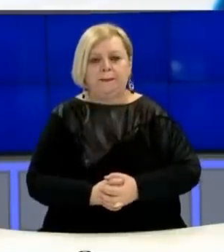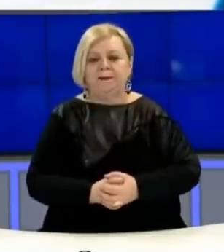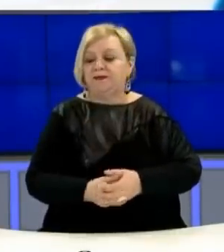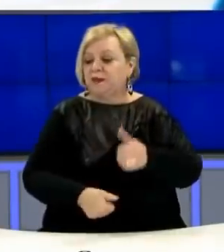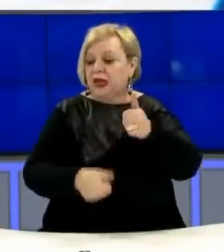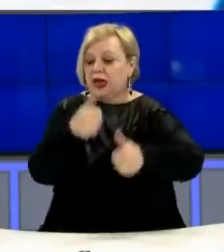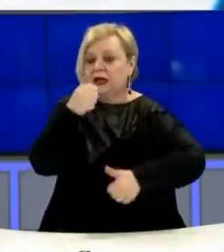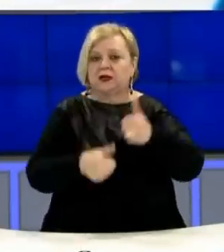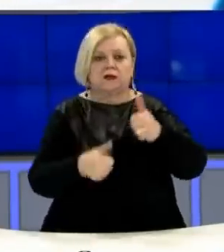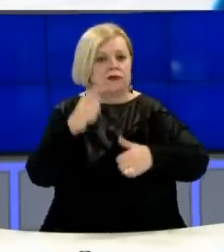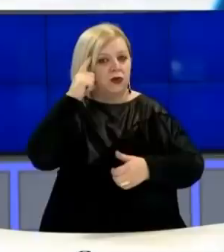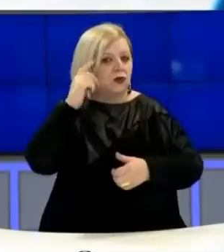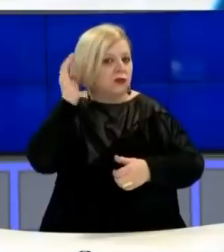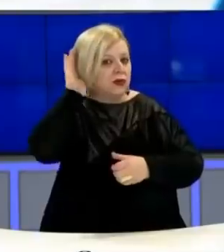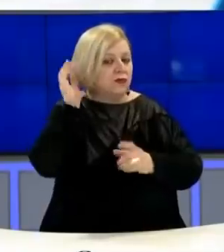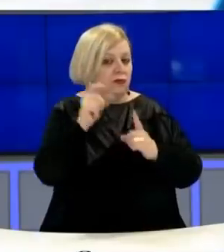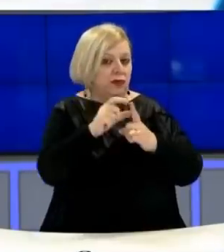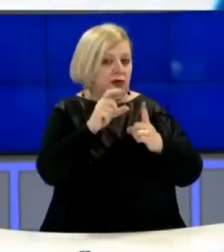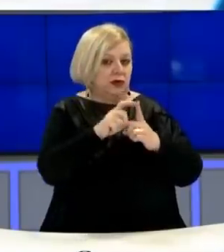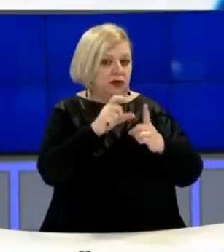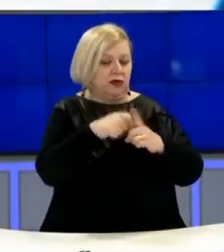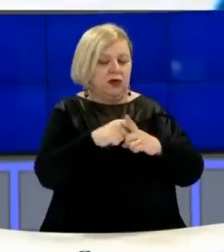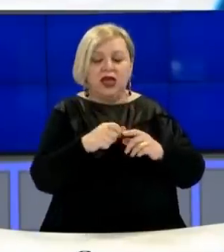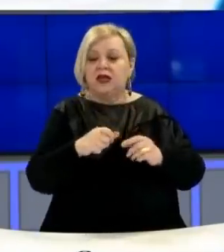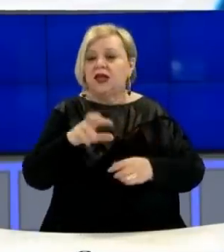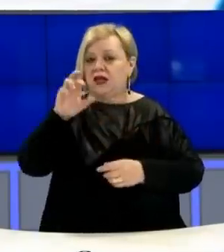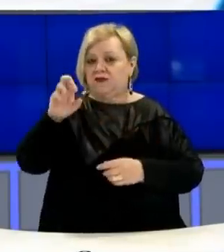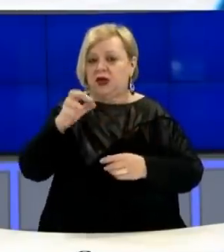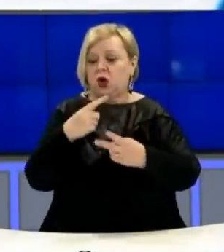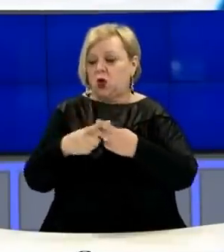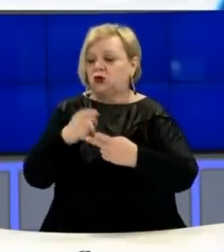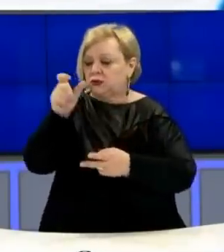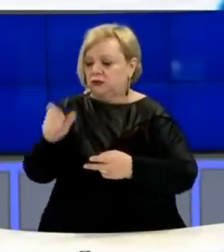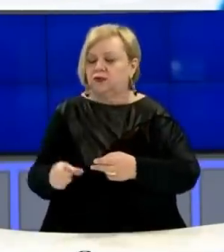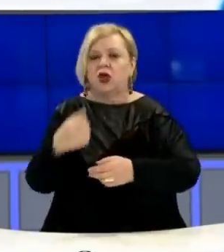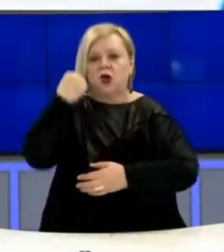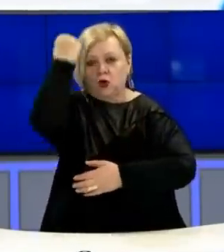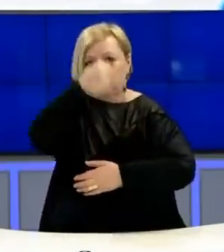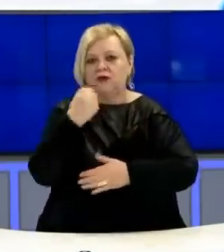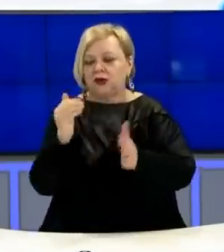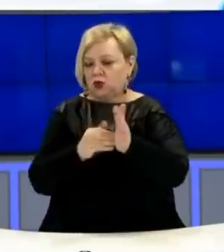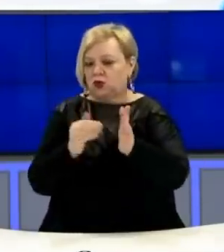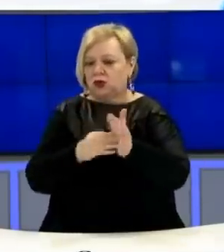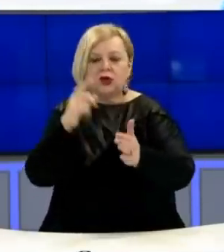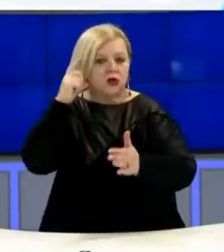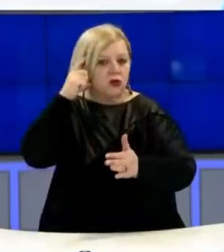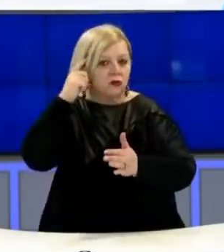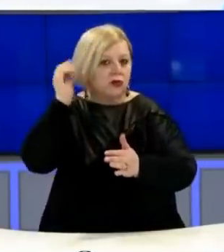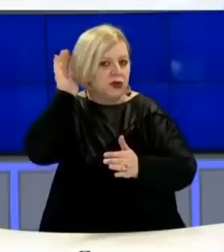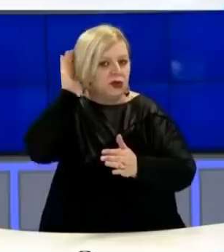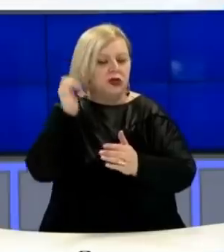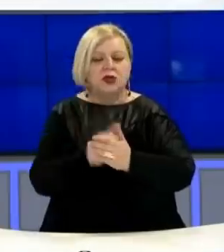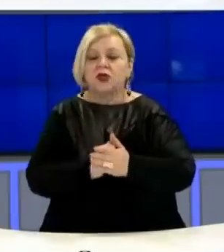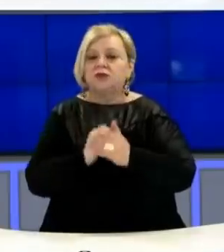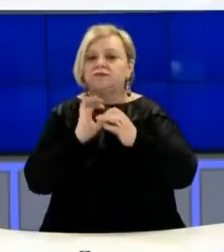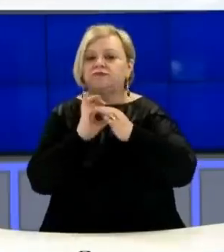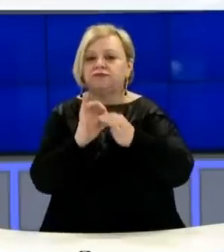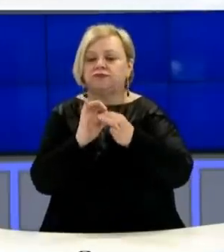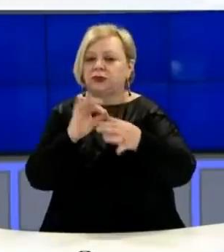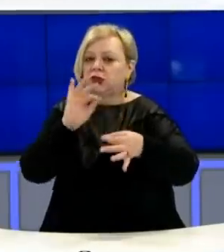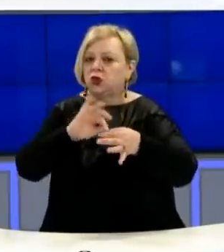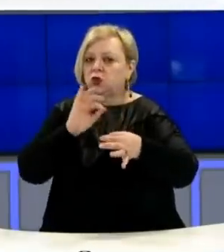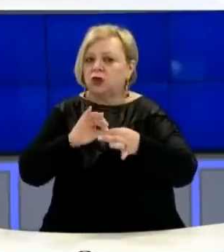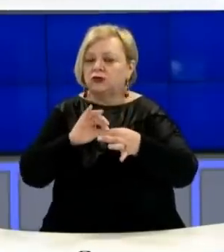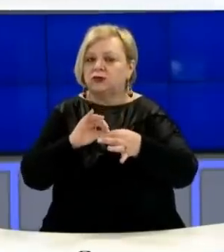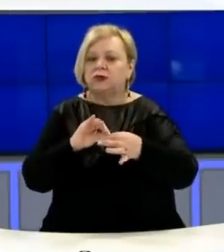Kandidati për kryeministrë nga PDK-ja e mërhojgja i thotë se Kosovës i duhet një kryeministrë që i ruan mardhënjët me shtetet mike e jo ta